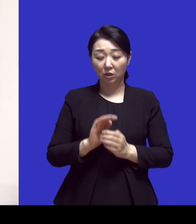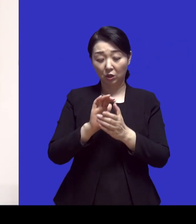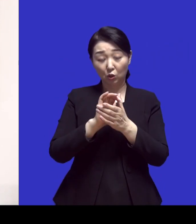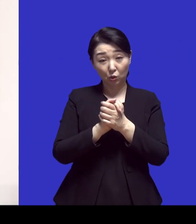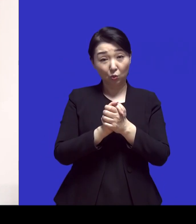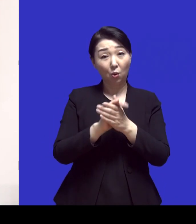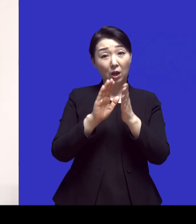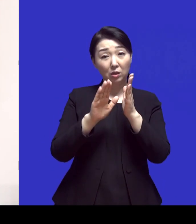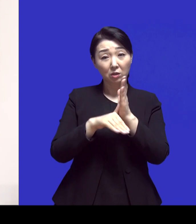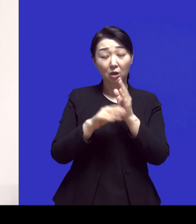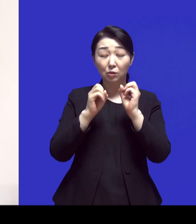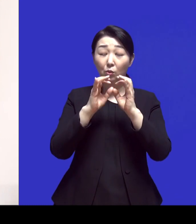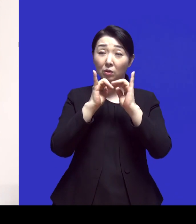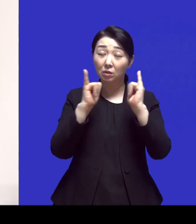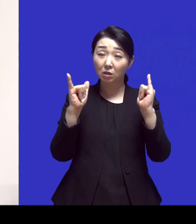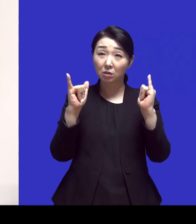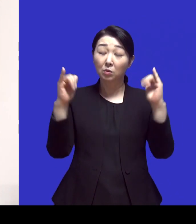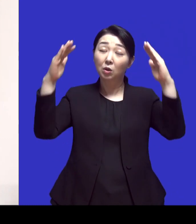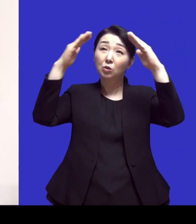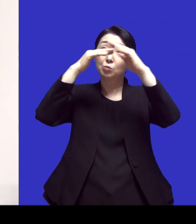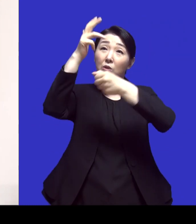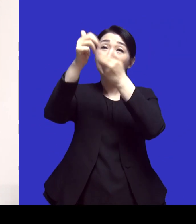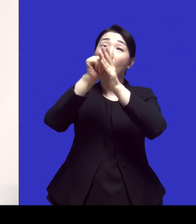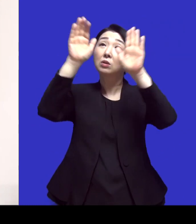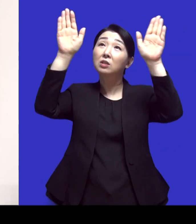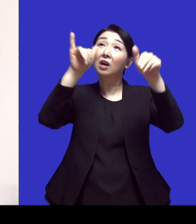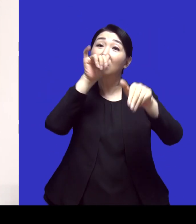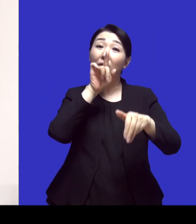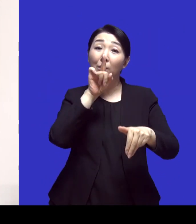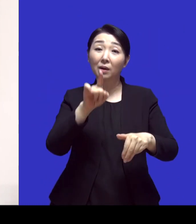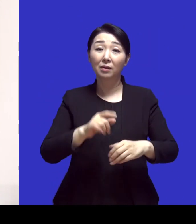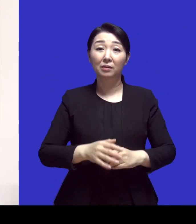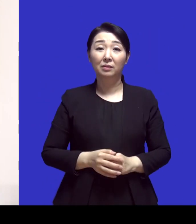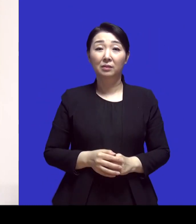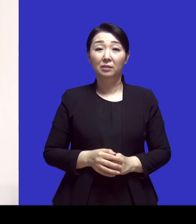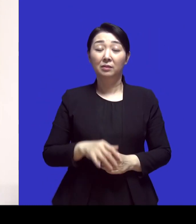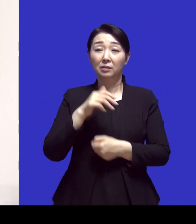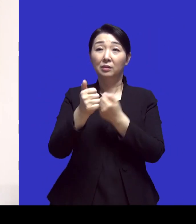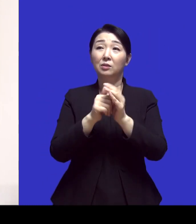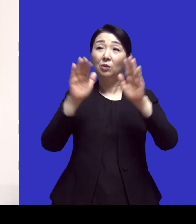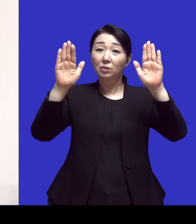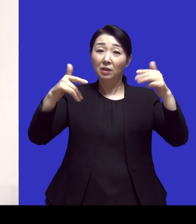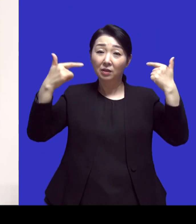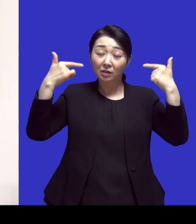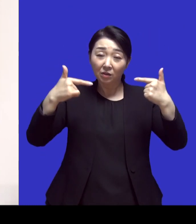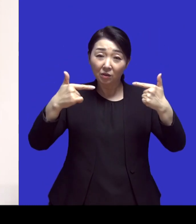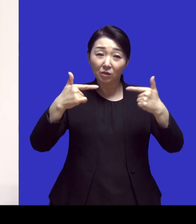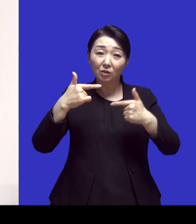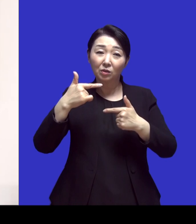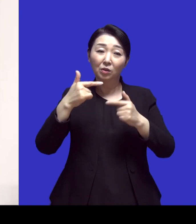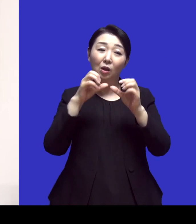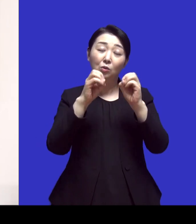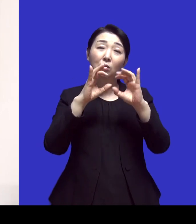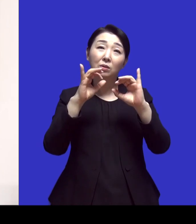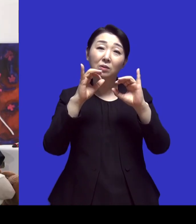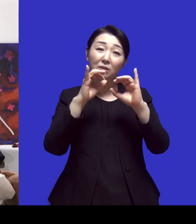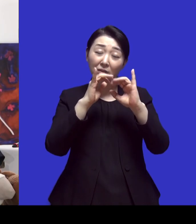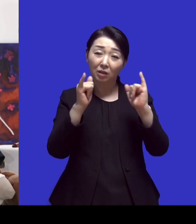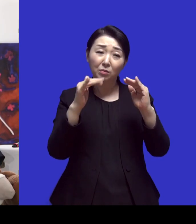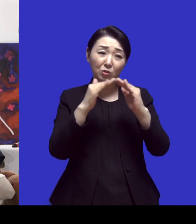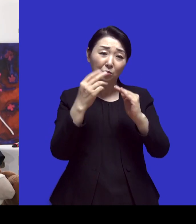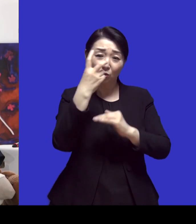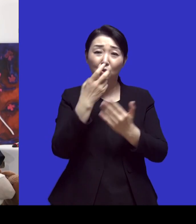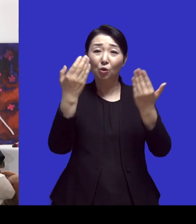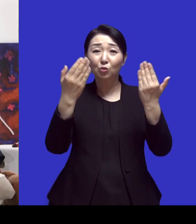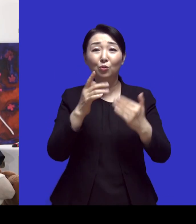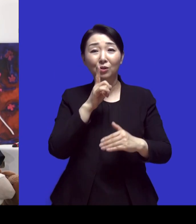성교사님 지붕에 천사가 있어요 천사들이 성교사님 집을 지켜주고 계세요 그러시더라고요 그래서